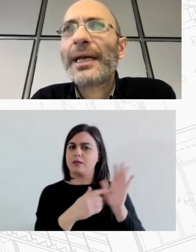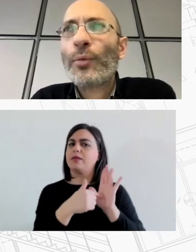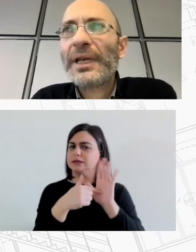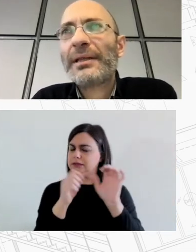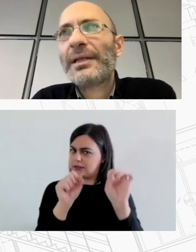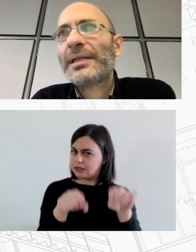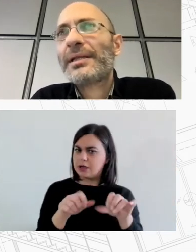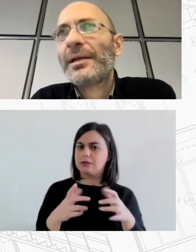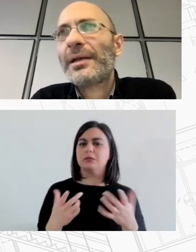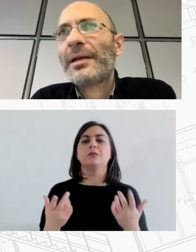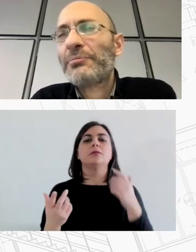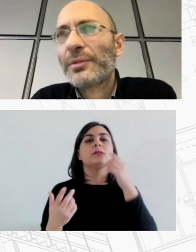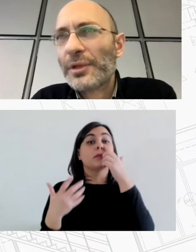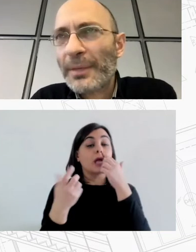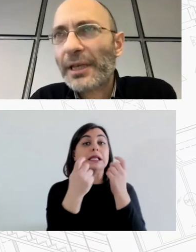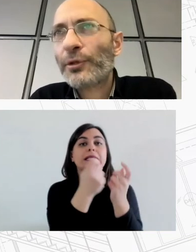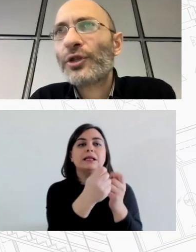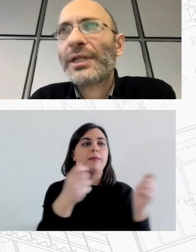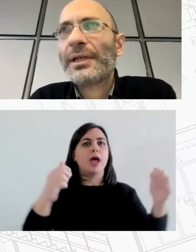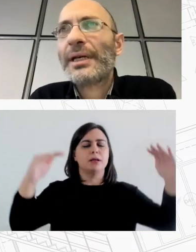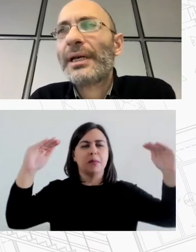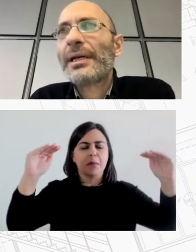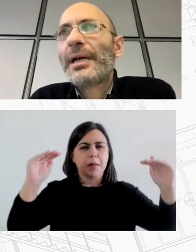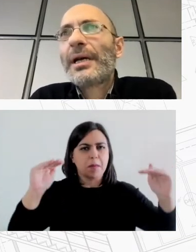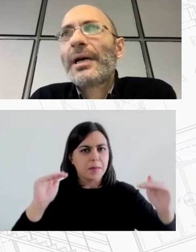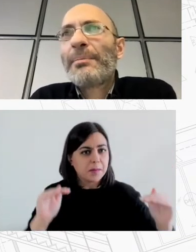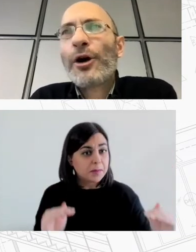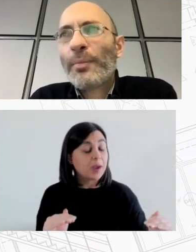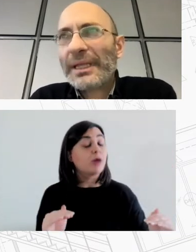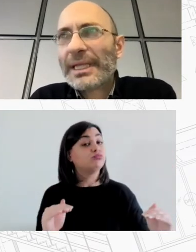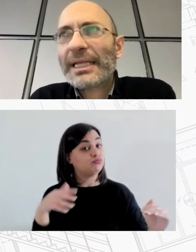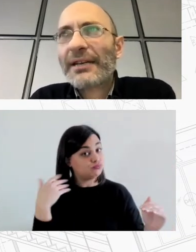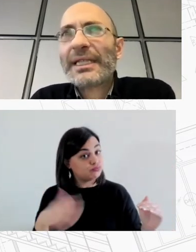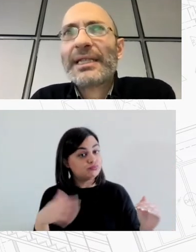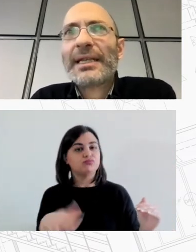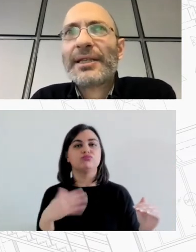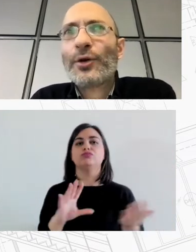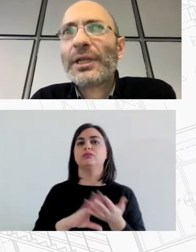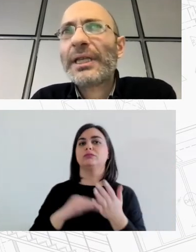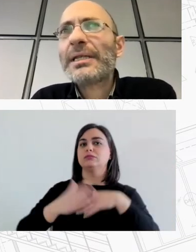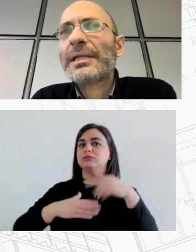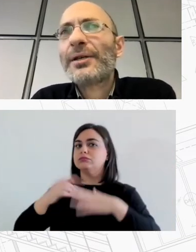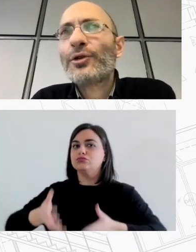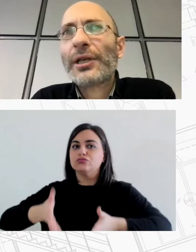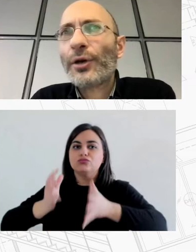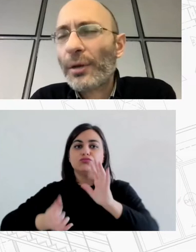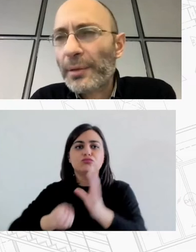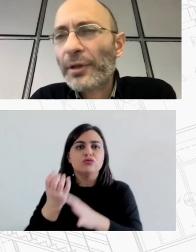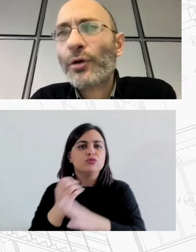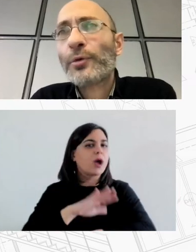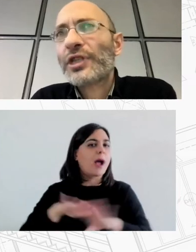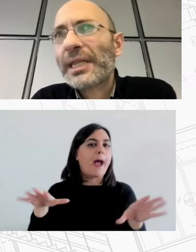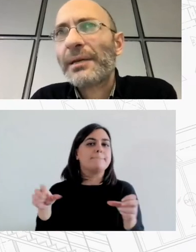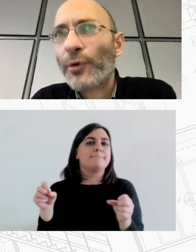διακοπή της σημαντική πτώση στην πάγωμα της κατασκευαστικής δραστηριότητας ενώ σε κοινωνικό